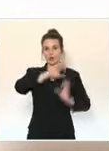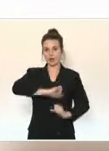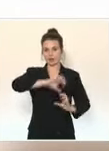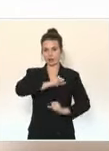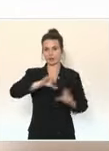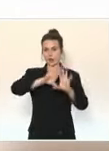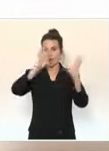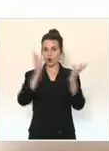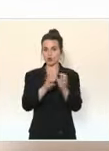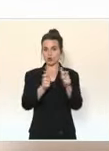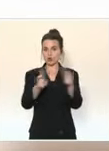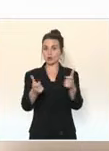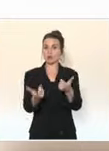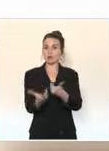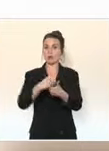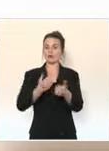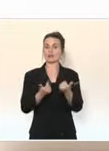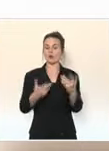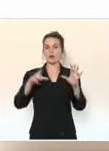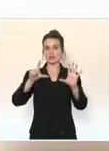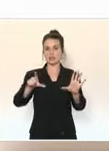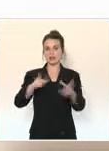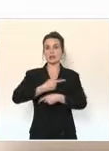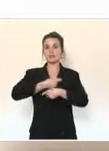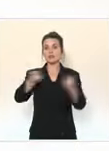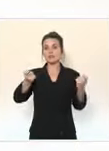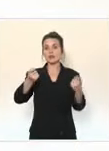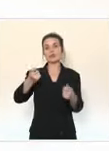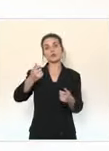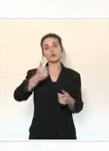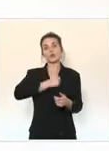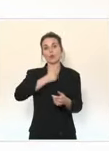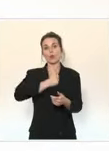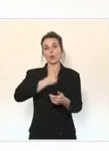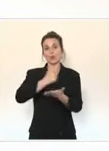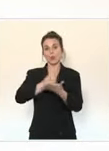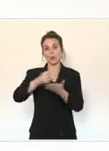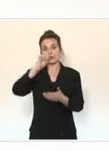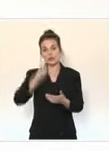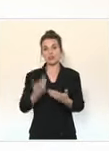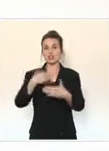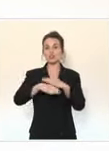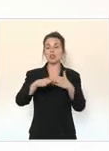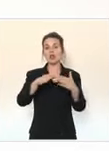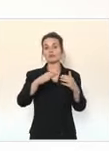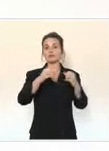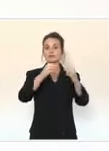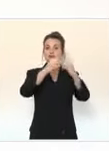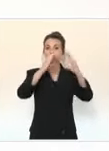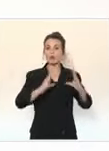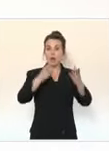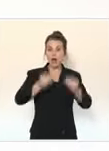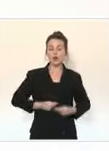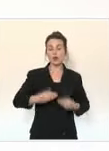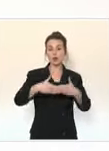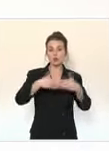structure qui distribue des autotests au sein des accueils de jour, des centres d'hébergement d'urgence, des campements de gens du voyage ou des